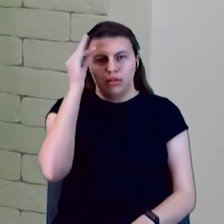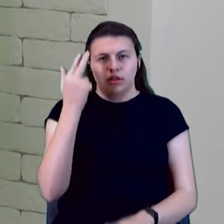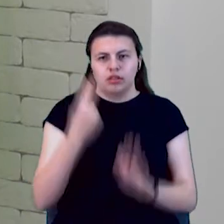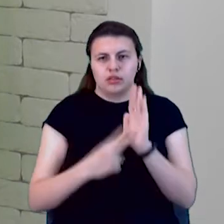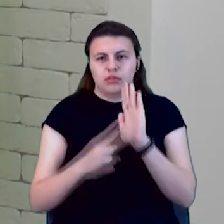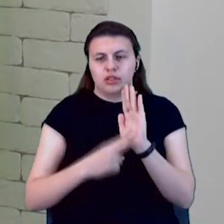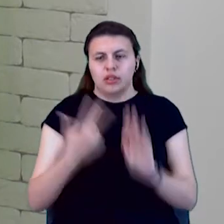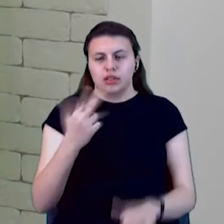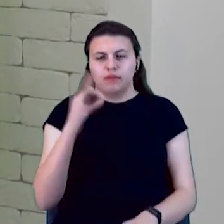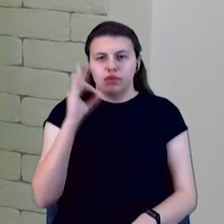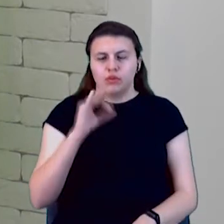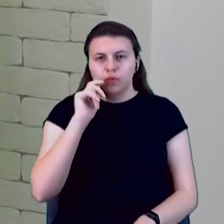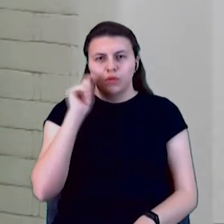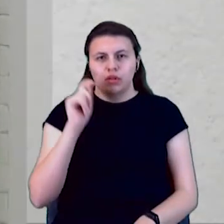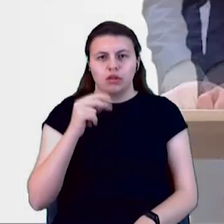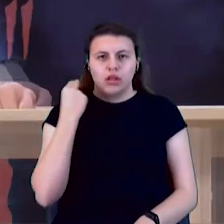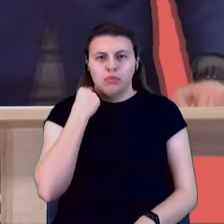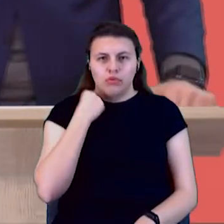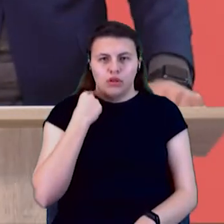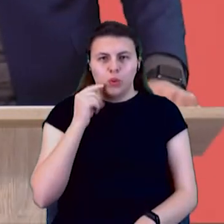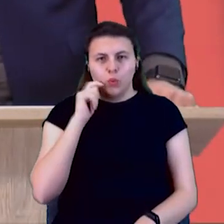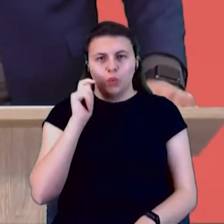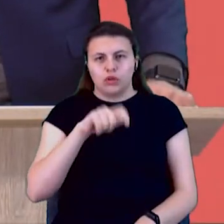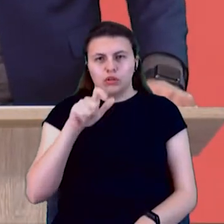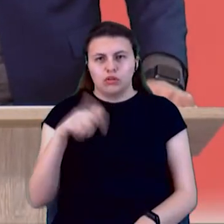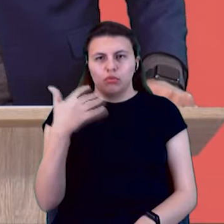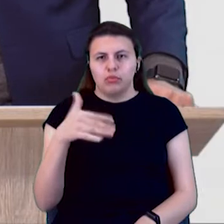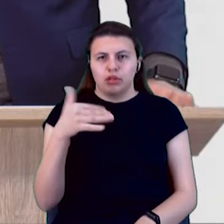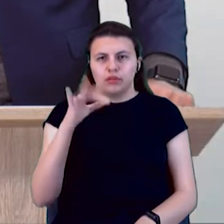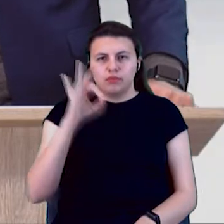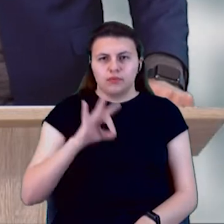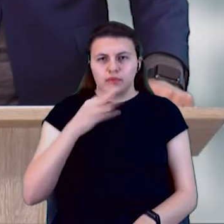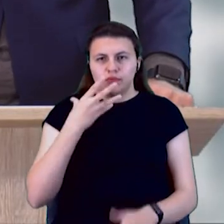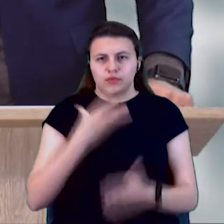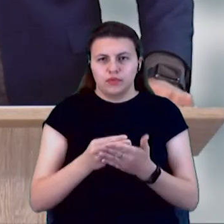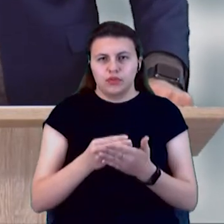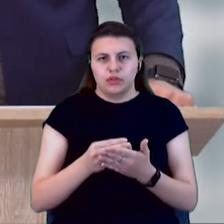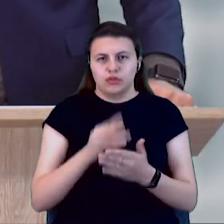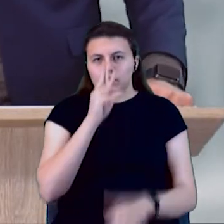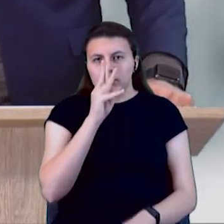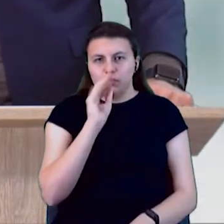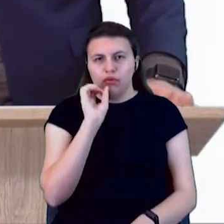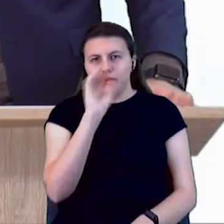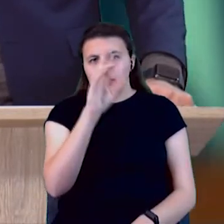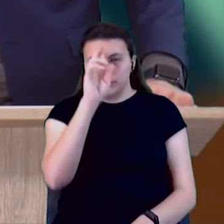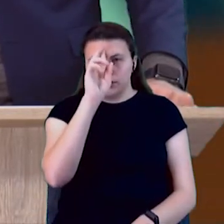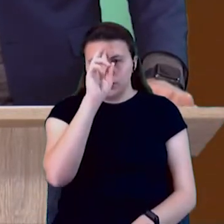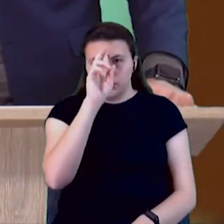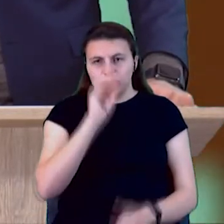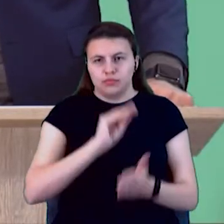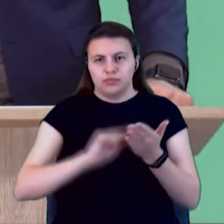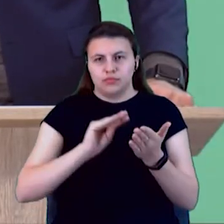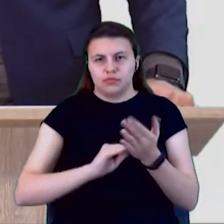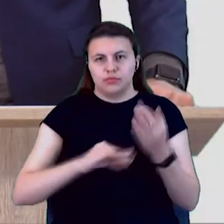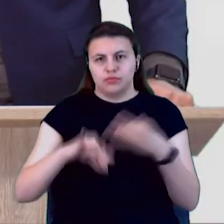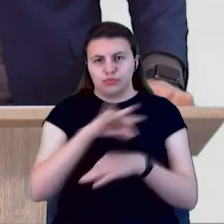країни – це податки українців, що до 50% від своїх доходів ми віддаємо державі, зазначено на сторінці проєкту.